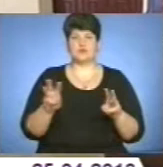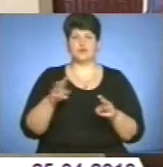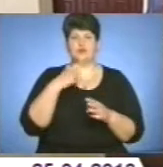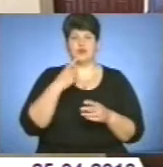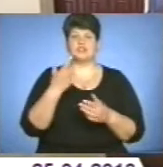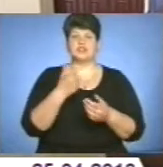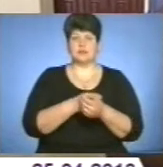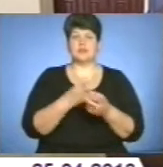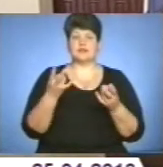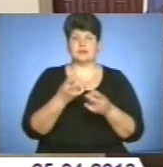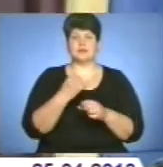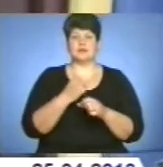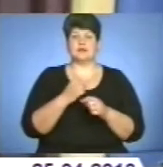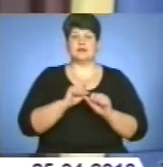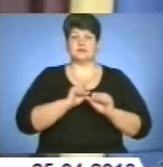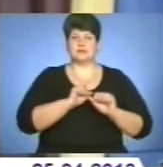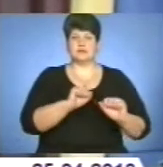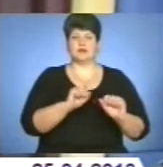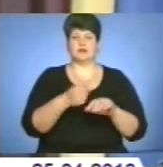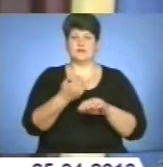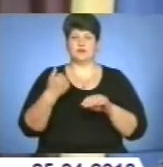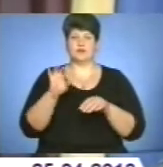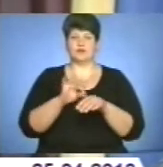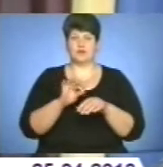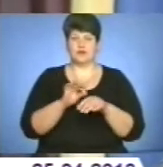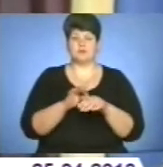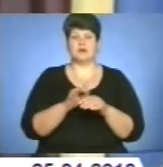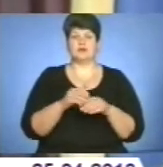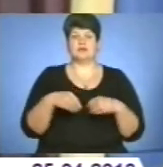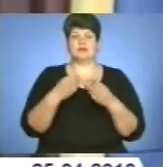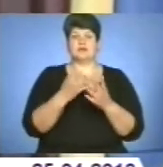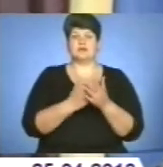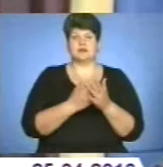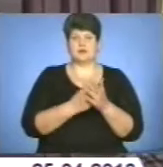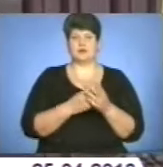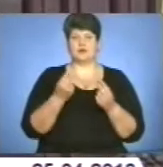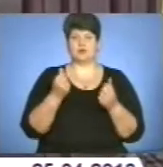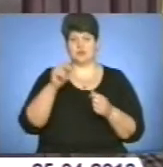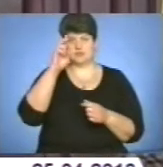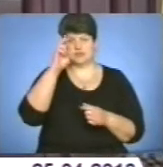щепленнями ви не лише запобігаєте хворобам, а й заощаджуєте державні кошти, що виділяються на стаціонарне лікування.